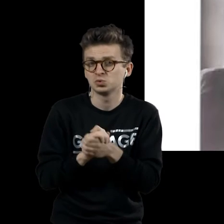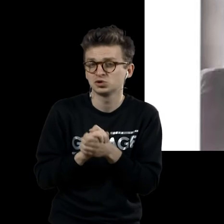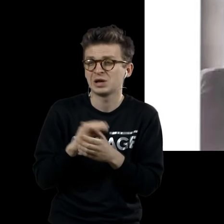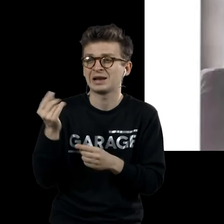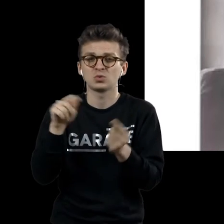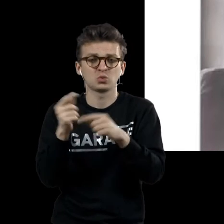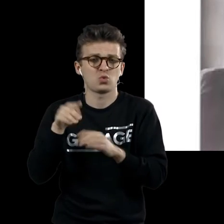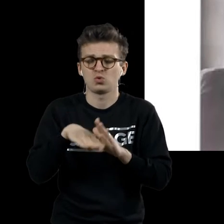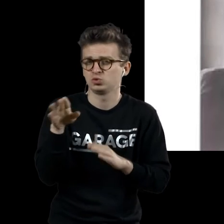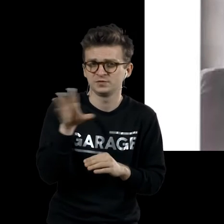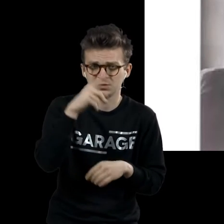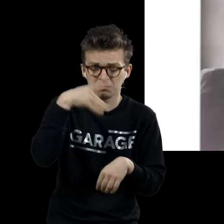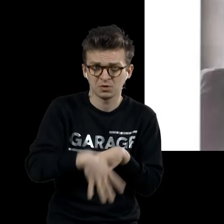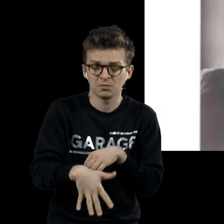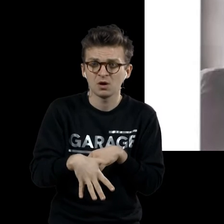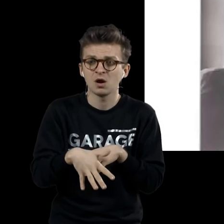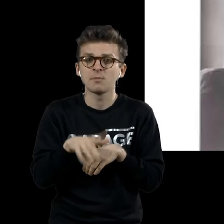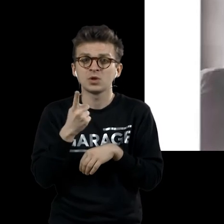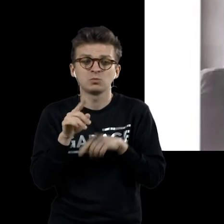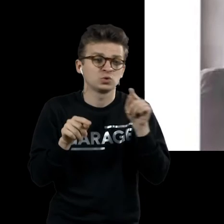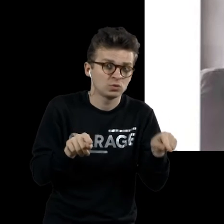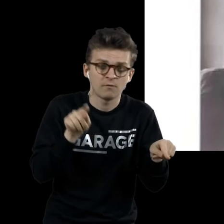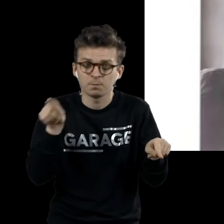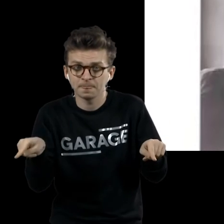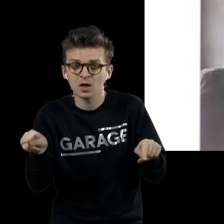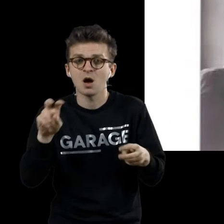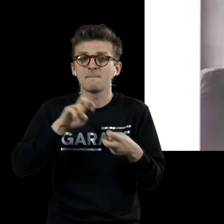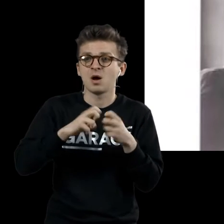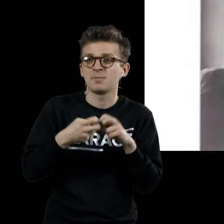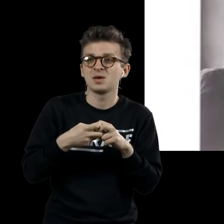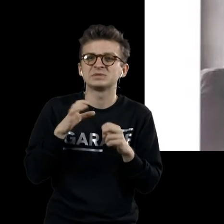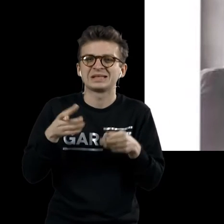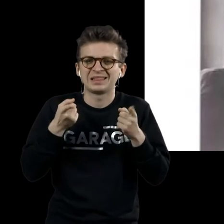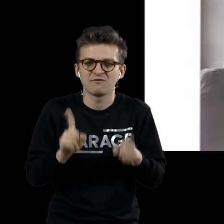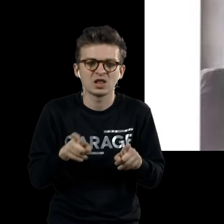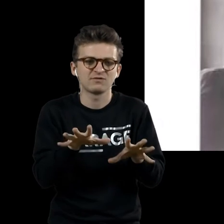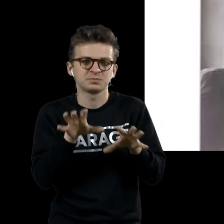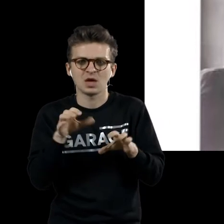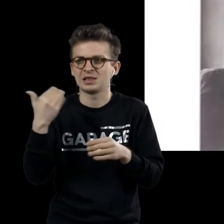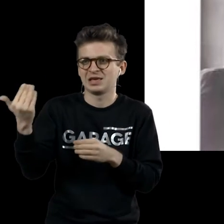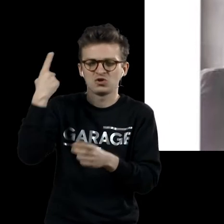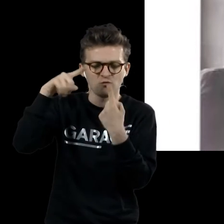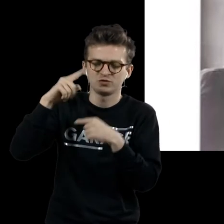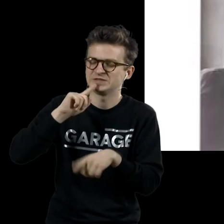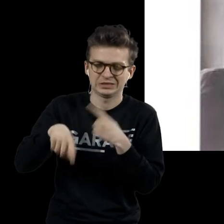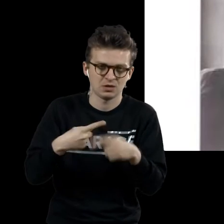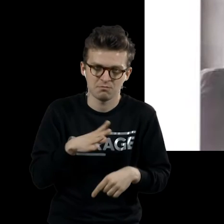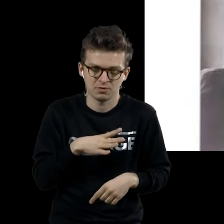друг друга понимали, потому что и у того, и у другого проблемы с адекватным восприятием их творчества всегда были.